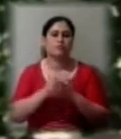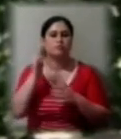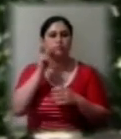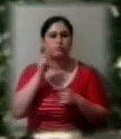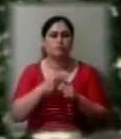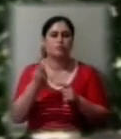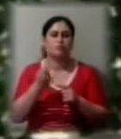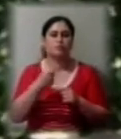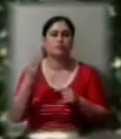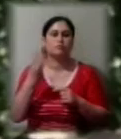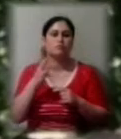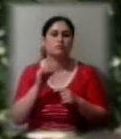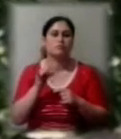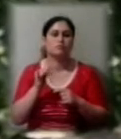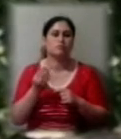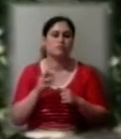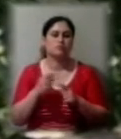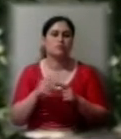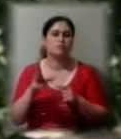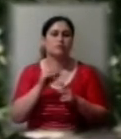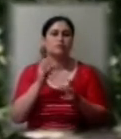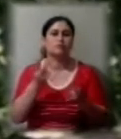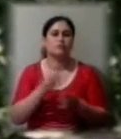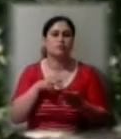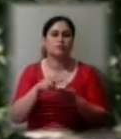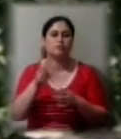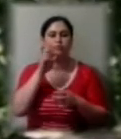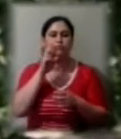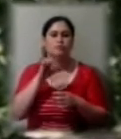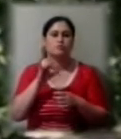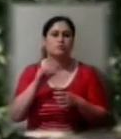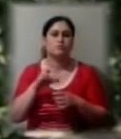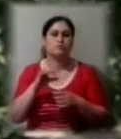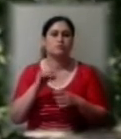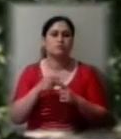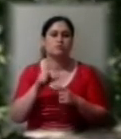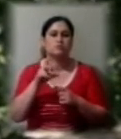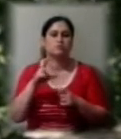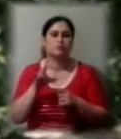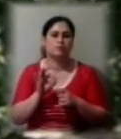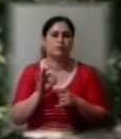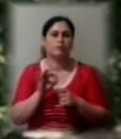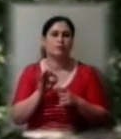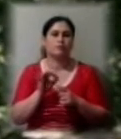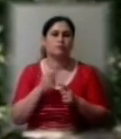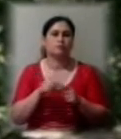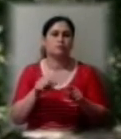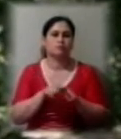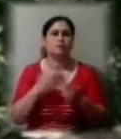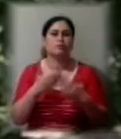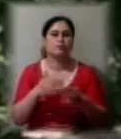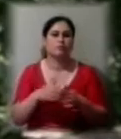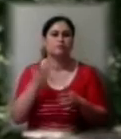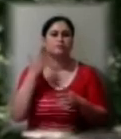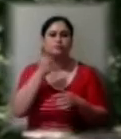акредитації. Тобто всі ті, кому потрібно прийти державно підсумкувати ситуацію у формі зовнішньо-незалежного оцінення. А також випускники минулих років, які планують